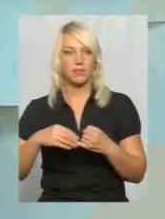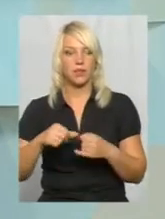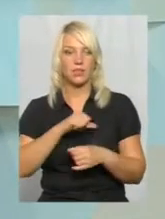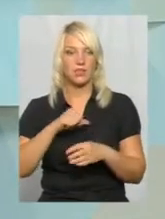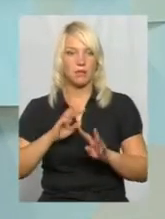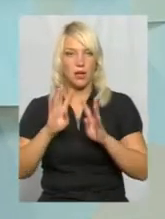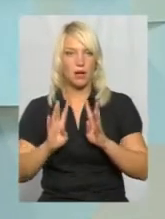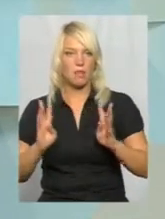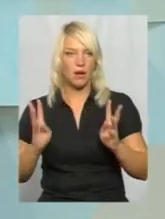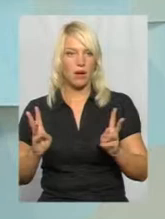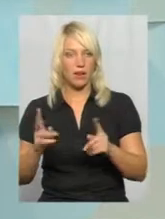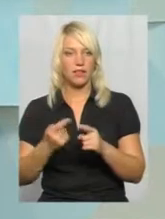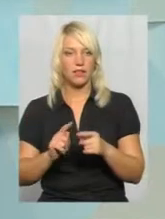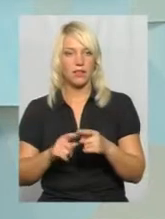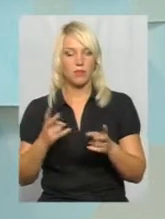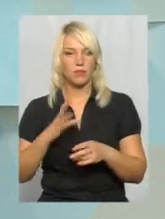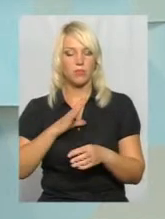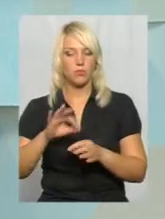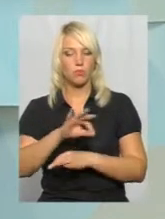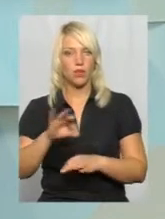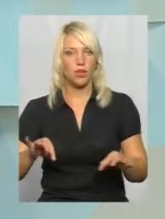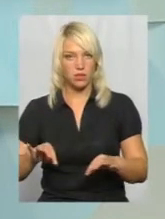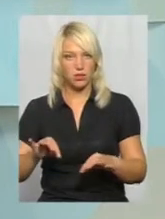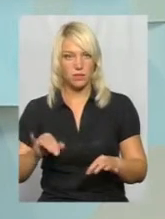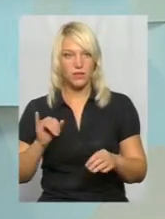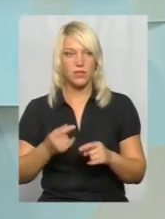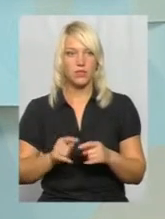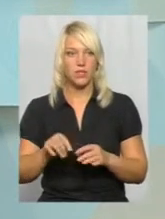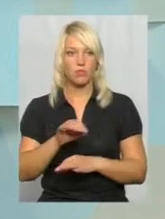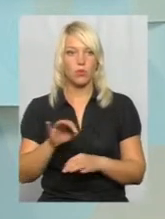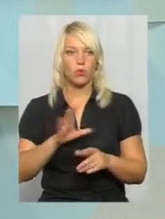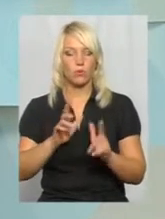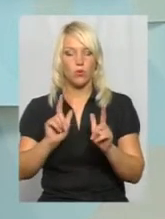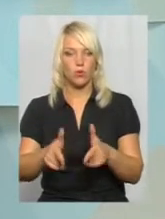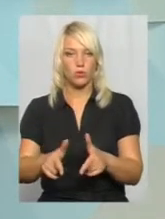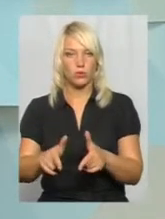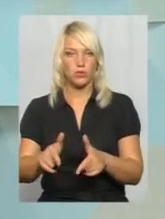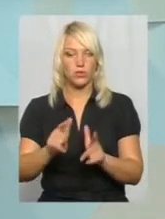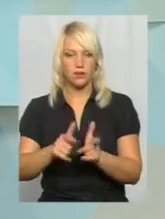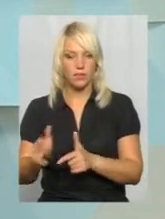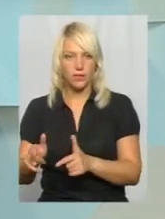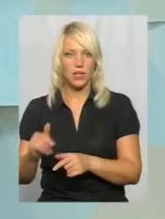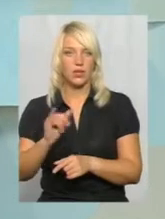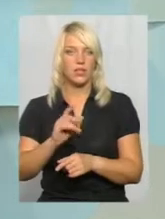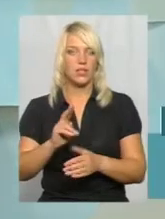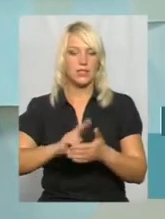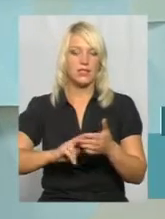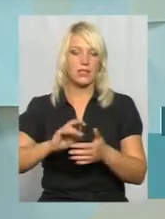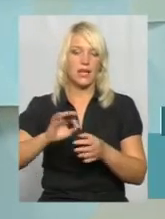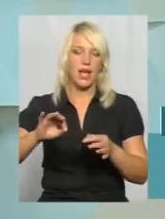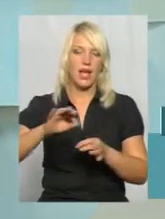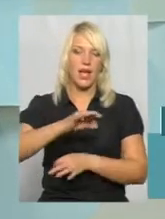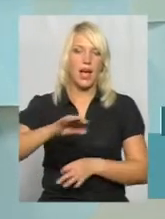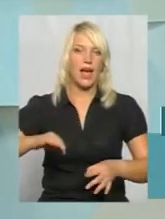паркан, на нього потрібно розробити проєкт. І цей проєкт погоджується і з архітектурою, і з